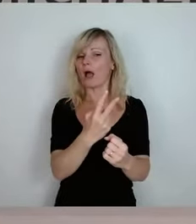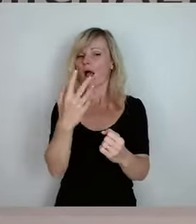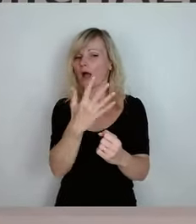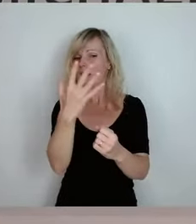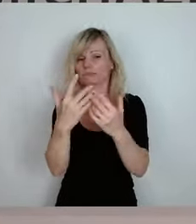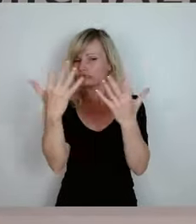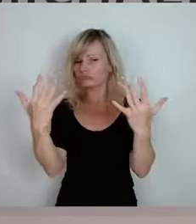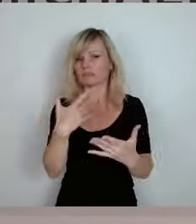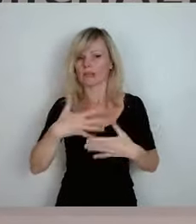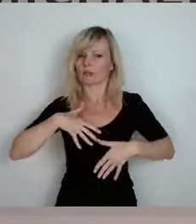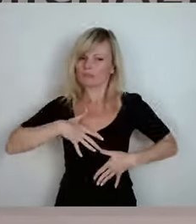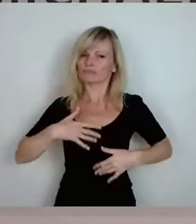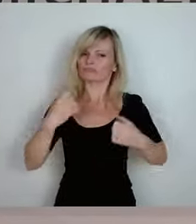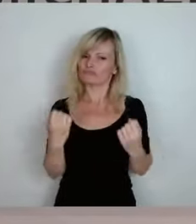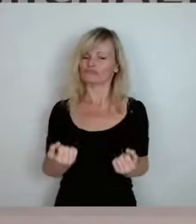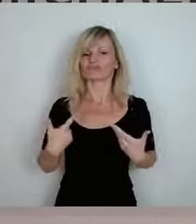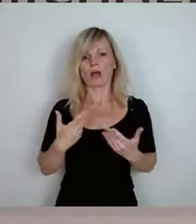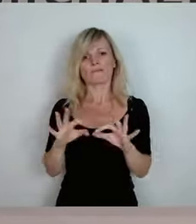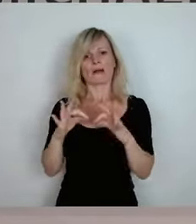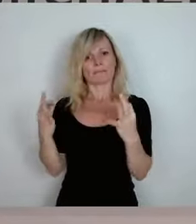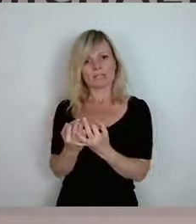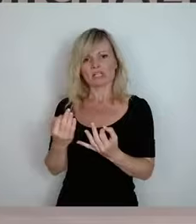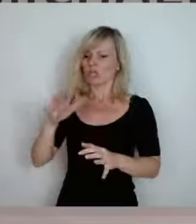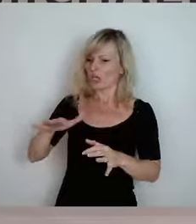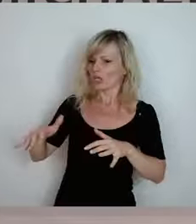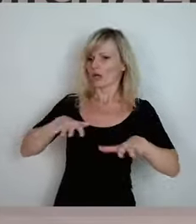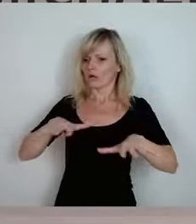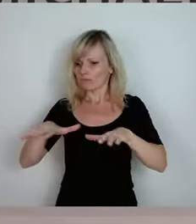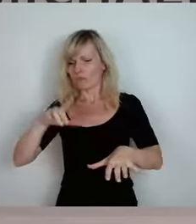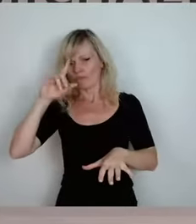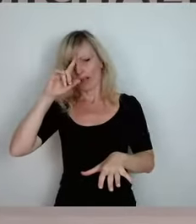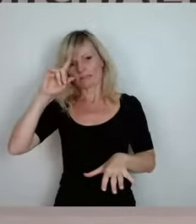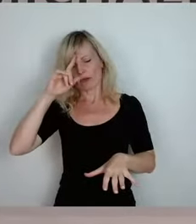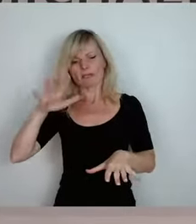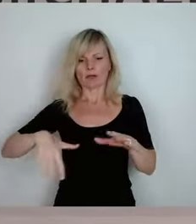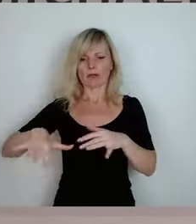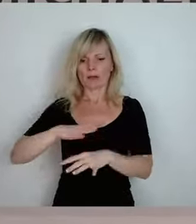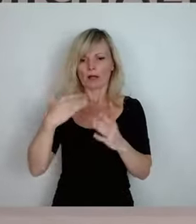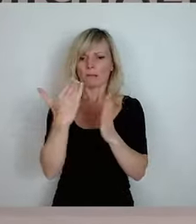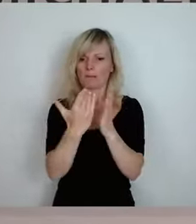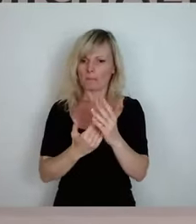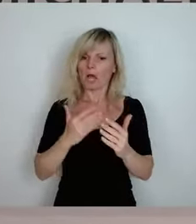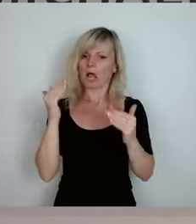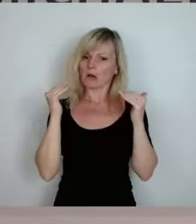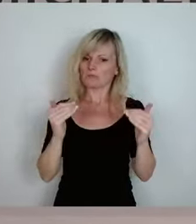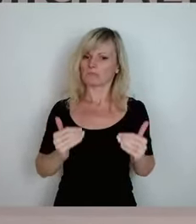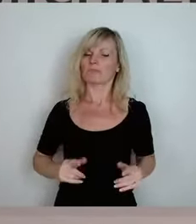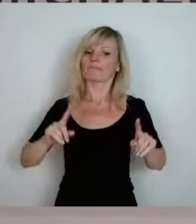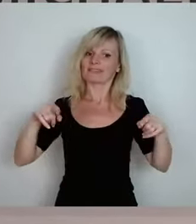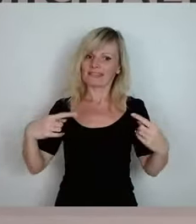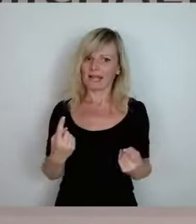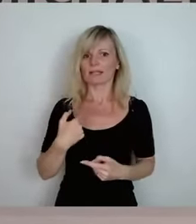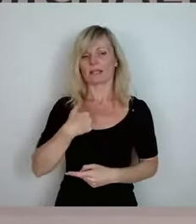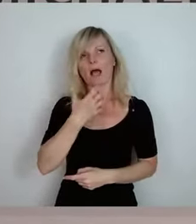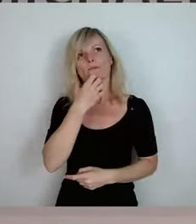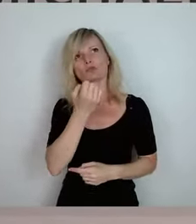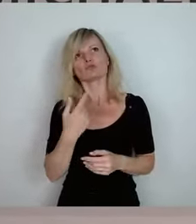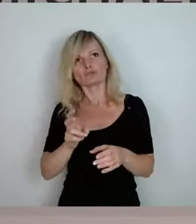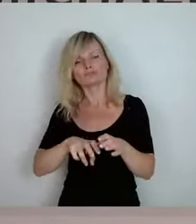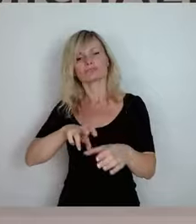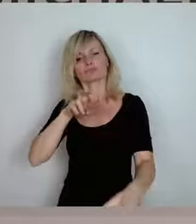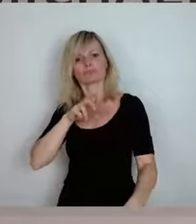gesettelt ist, wenn vielleicht auch die Familie mit den Kindern so ein bisschen gesettelt ist, dann kommt dann doch die Selbstständigkeit.